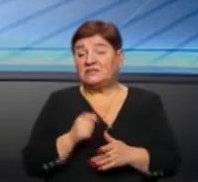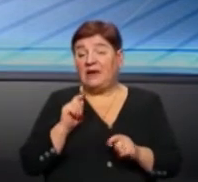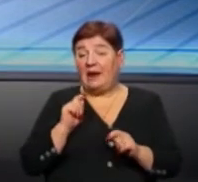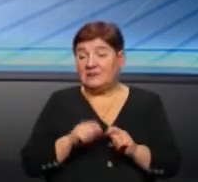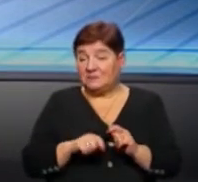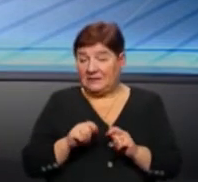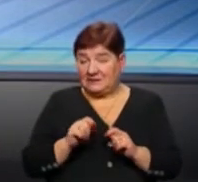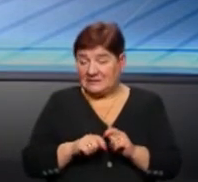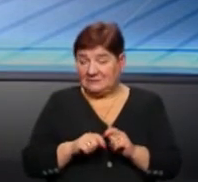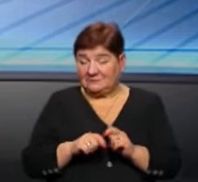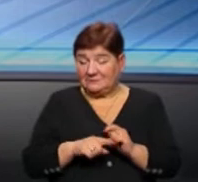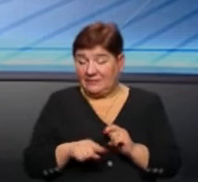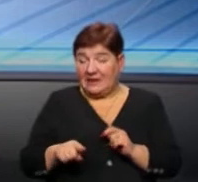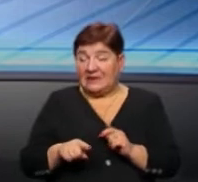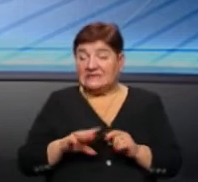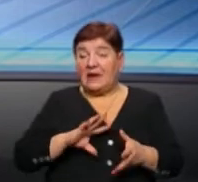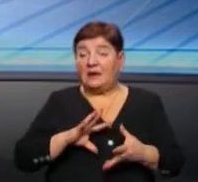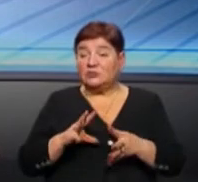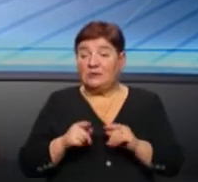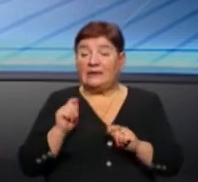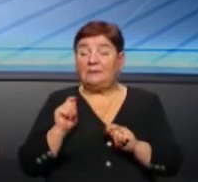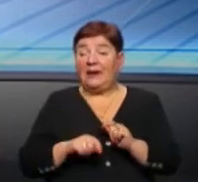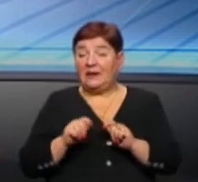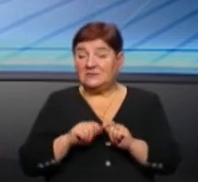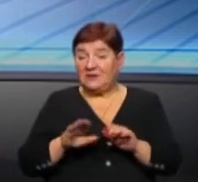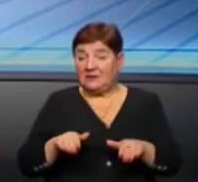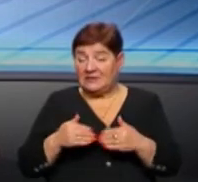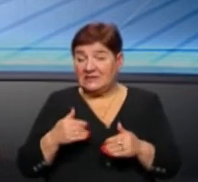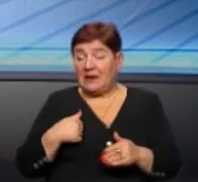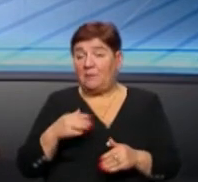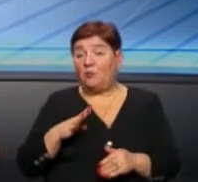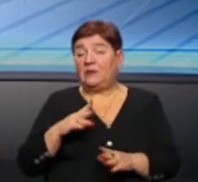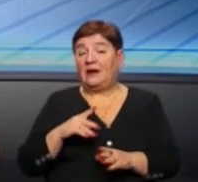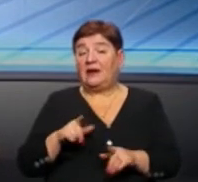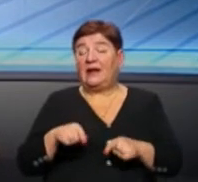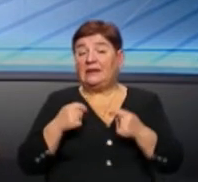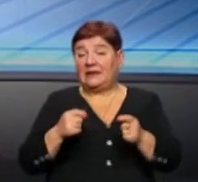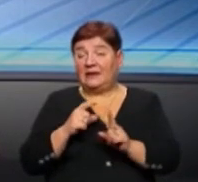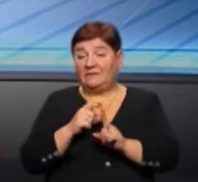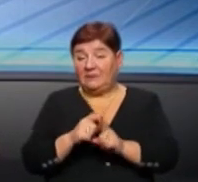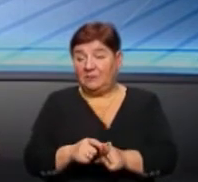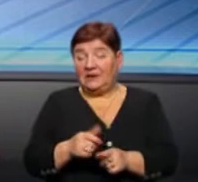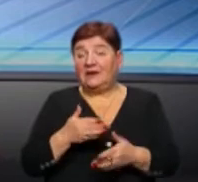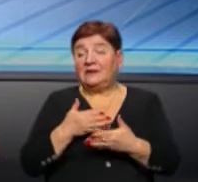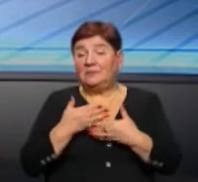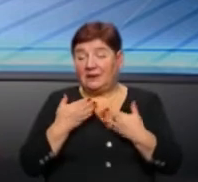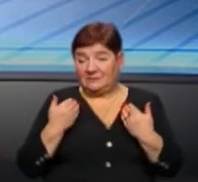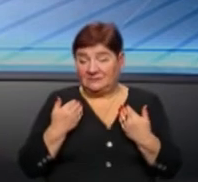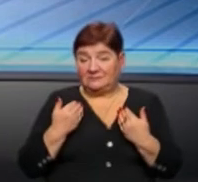експертизи. І за результатами експертизи нам було надано відповідь, що в зв'язку з тим, що відсутні